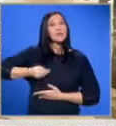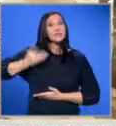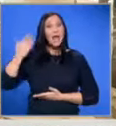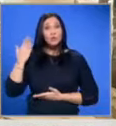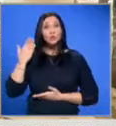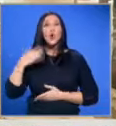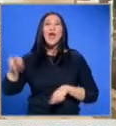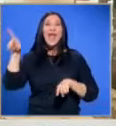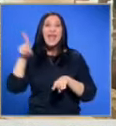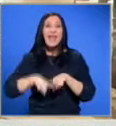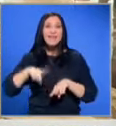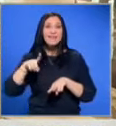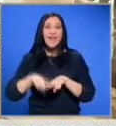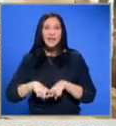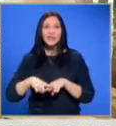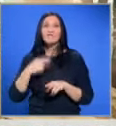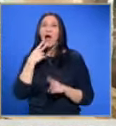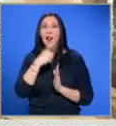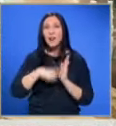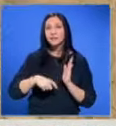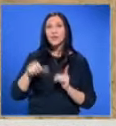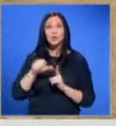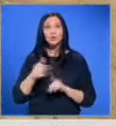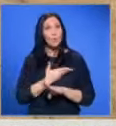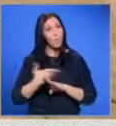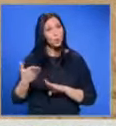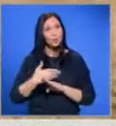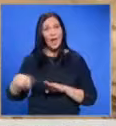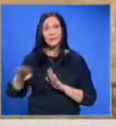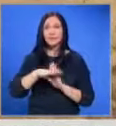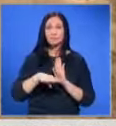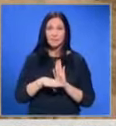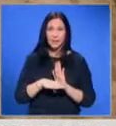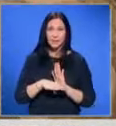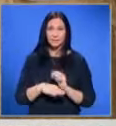от индикативната листва на ЮНЕСКО в постоянния списък.